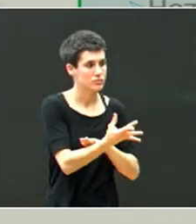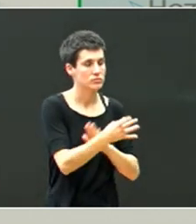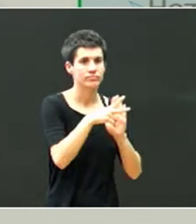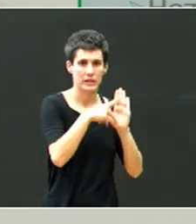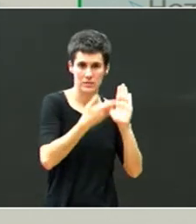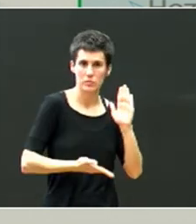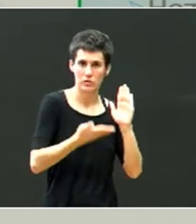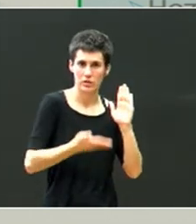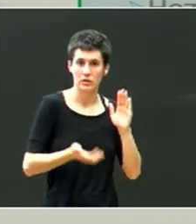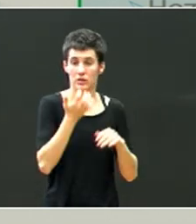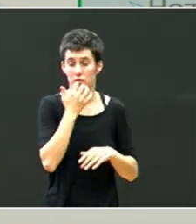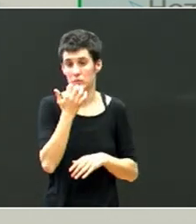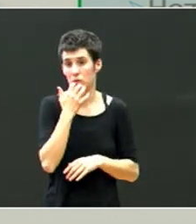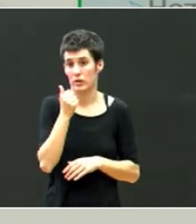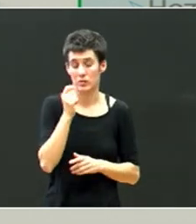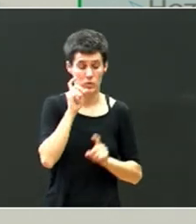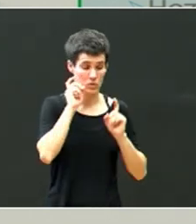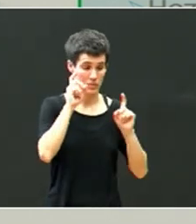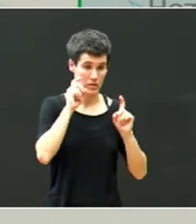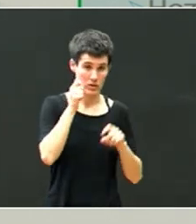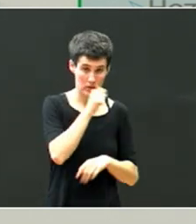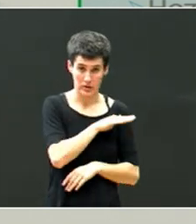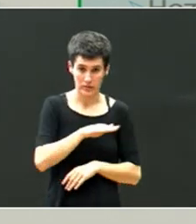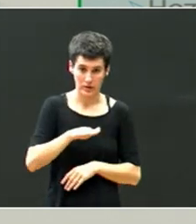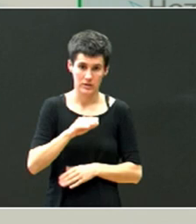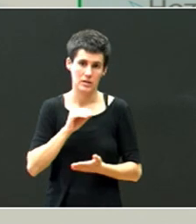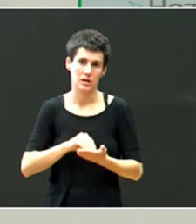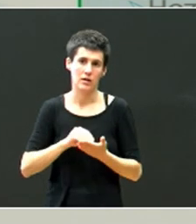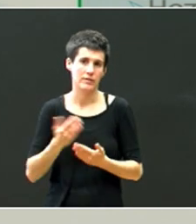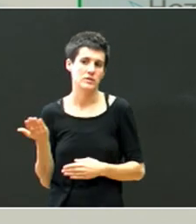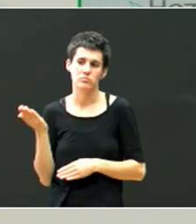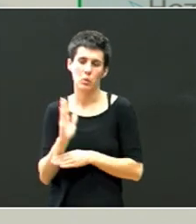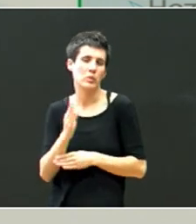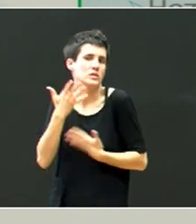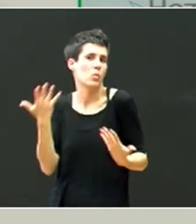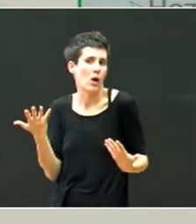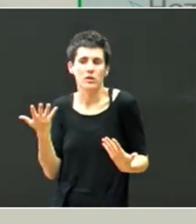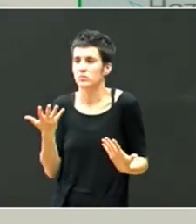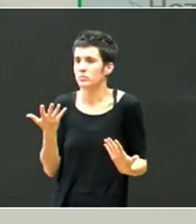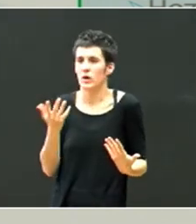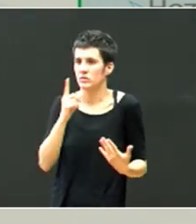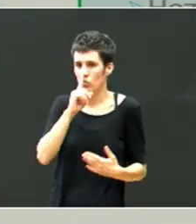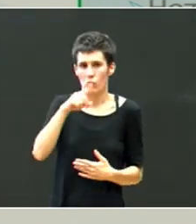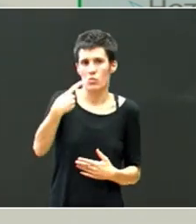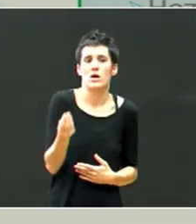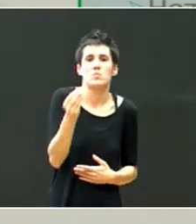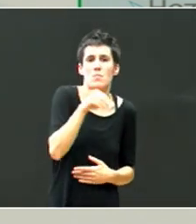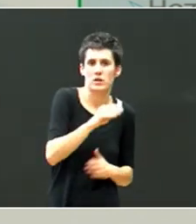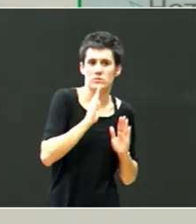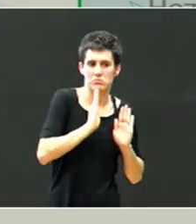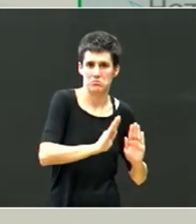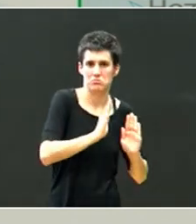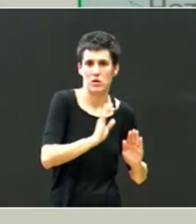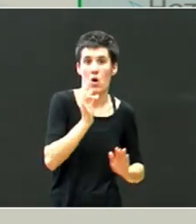esate baterako aurre eskuntzan, batzutan proposatzen da, urte bat beranduagoa, edo urte bat gehiago mantentzia bertan, edo lehen